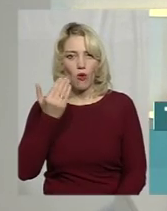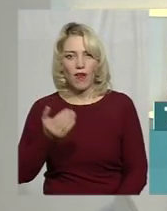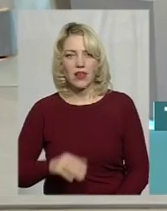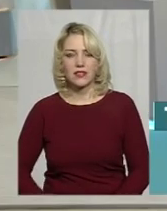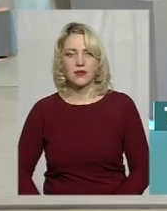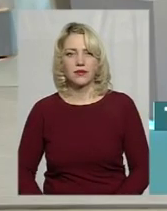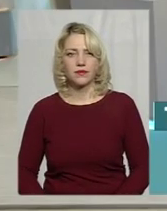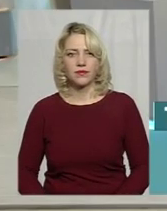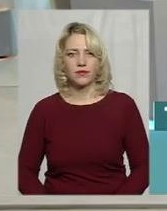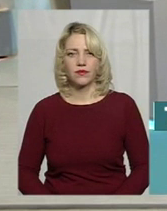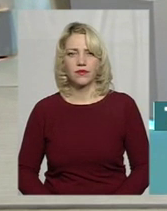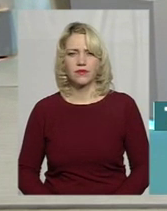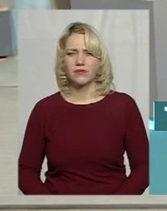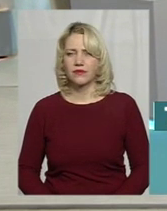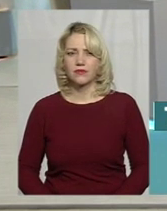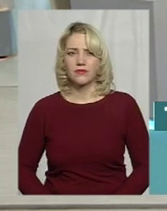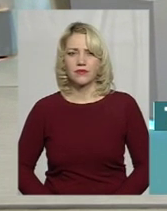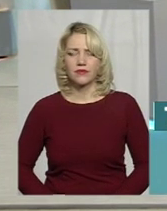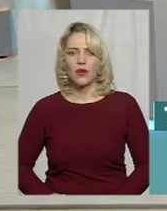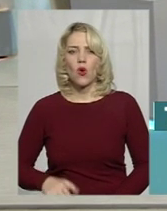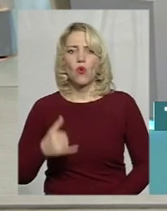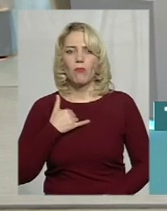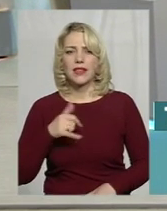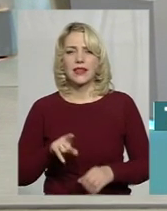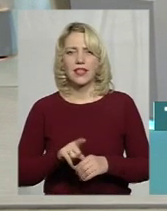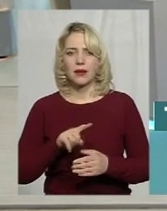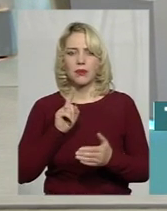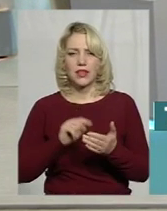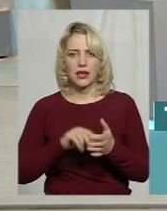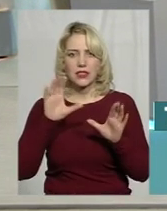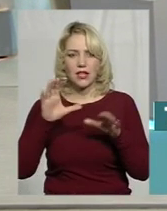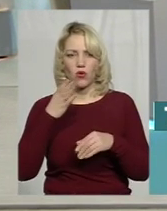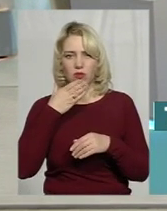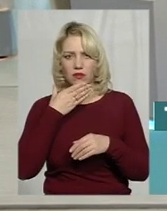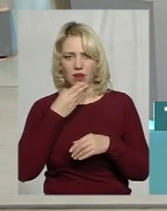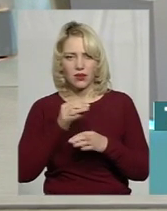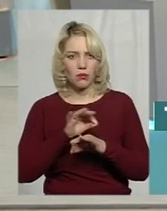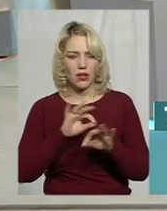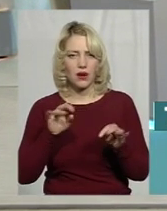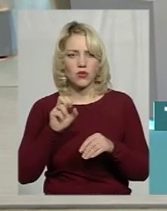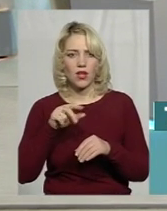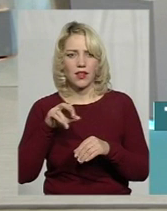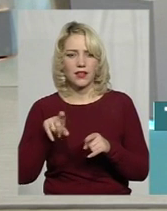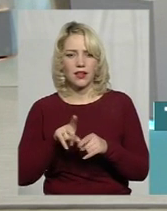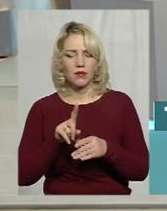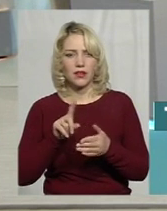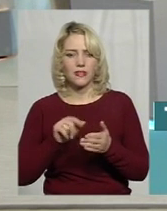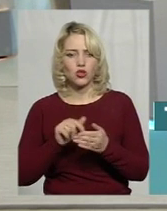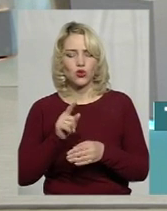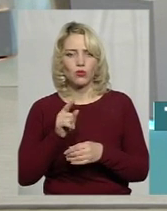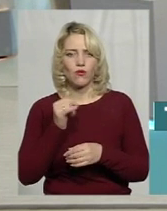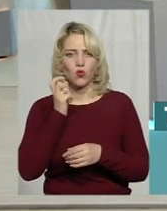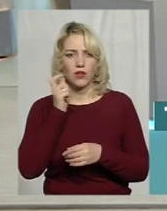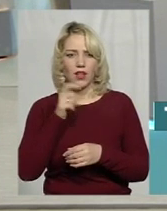Добрий вечір. Маю таке питання такого характеру. Ну, закон гарний, це класно, але таке питання, чому в Україні